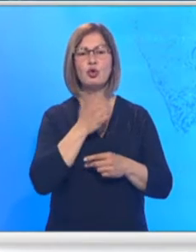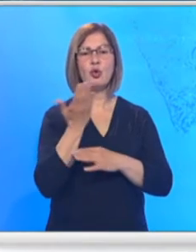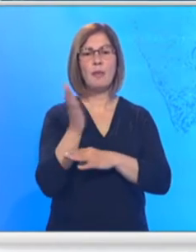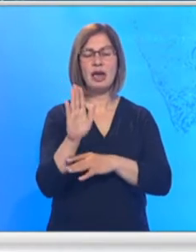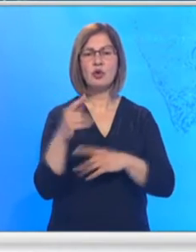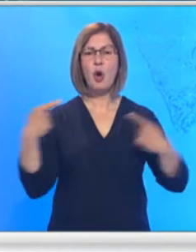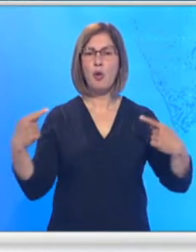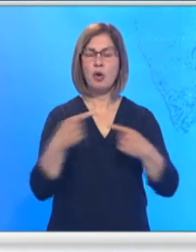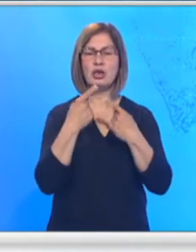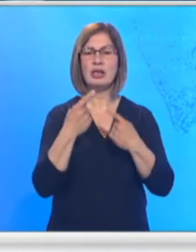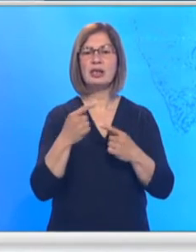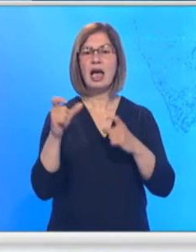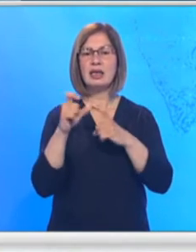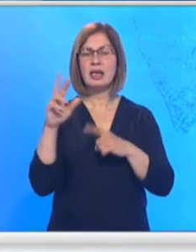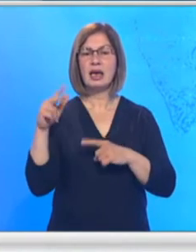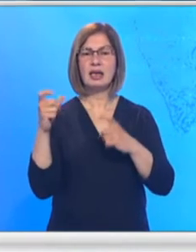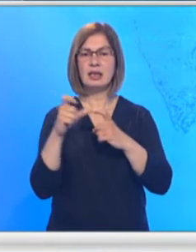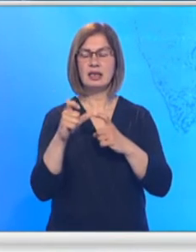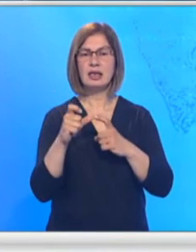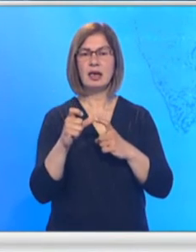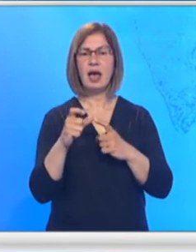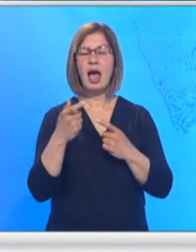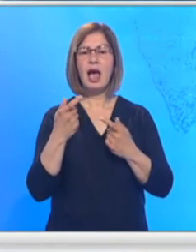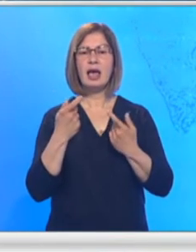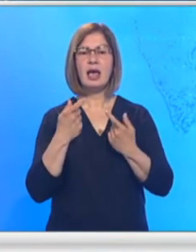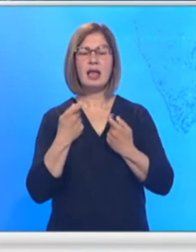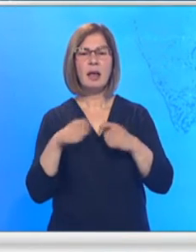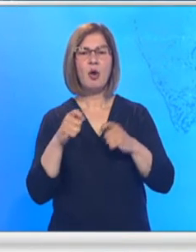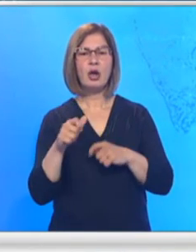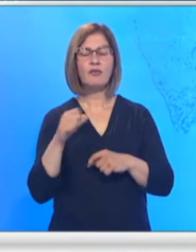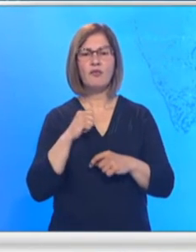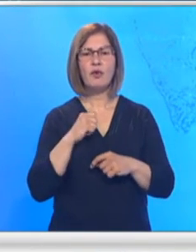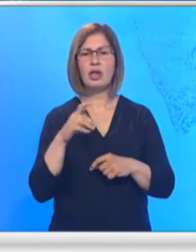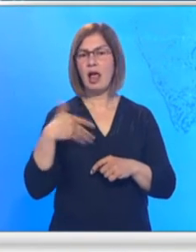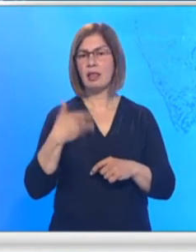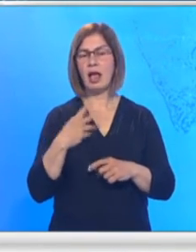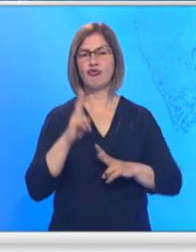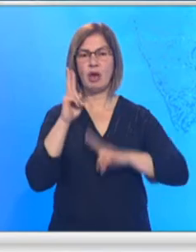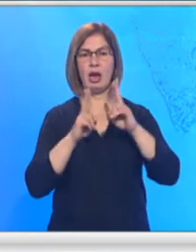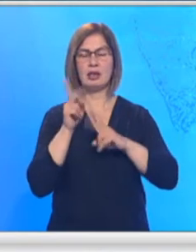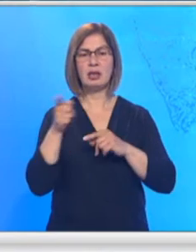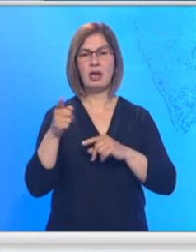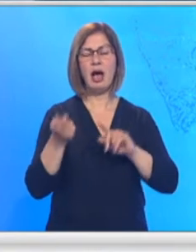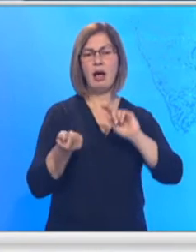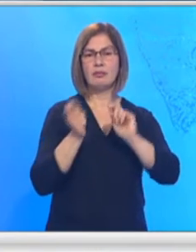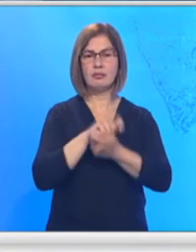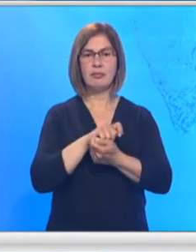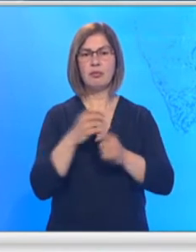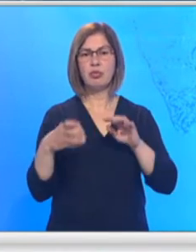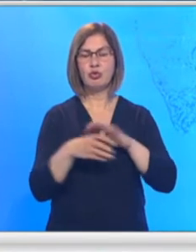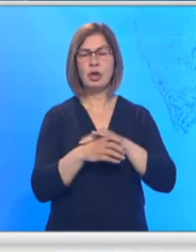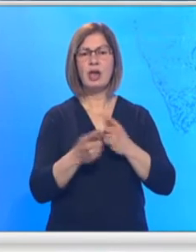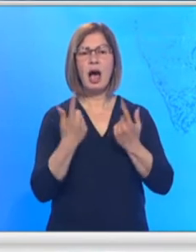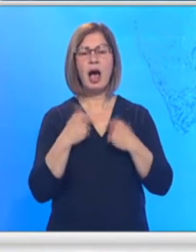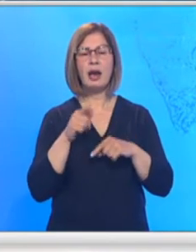opozicije, Srpske radikalne stranke i Lige sociodemokrate Vojvodine, koji su najavili da neće glasati za ovaj revans budžeta, ali je, prema